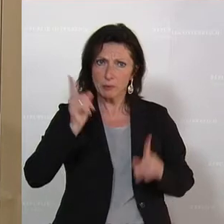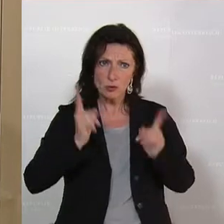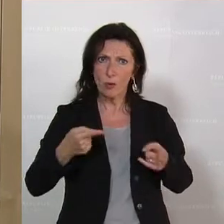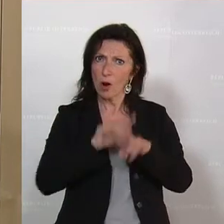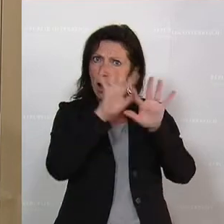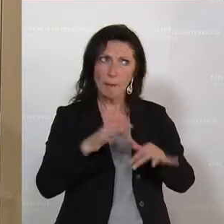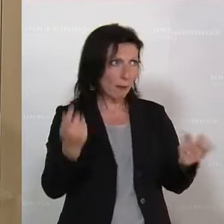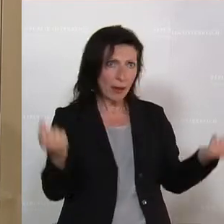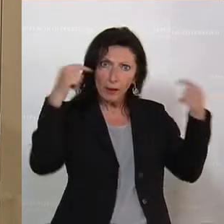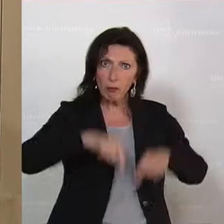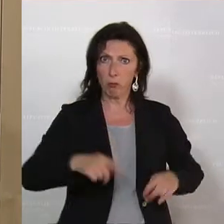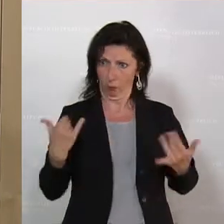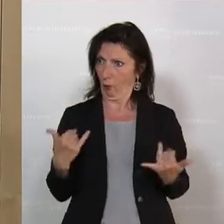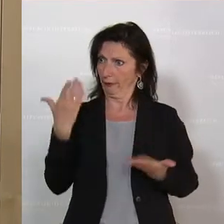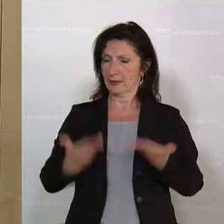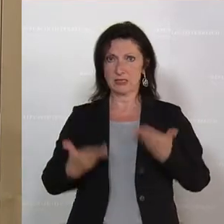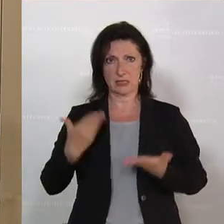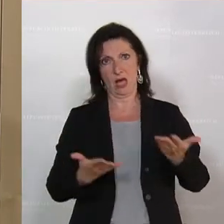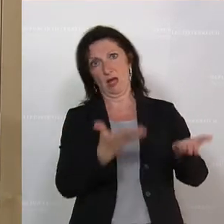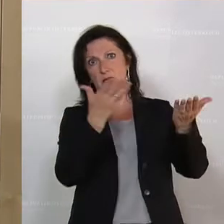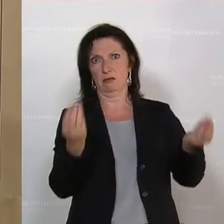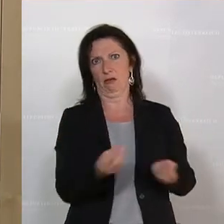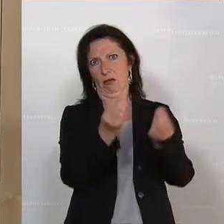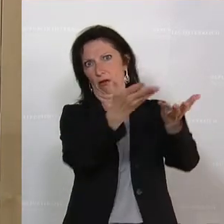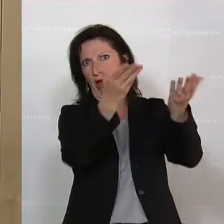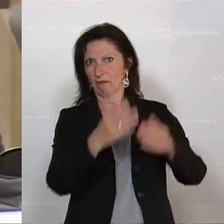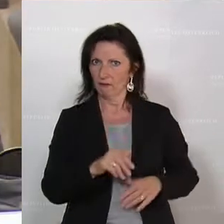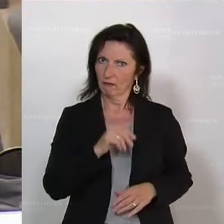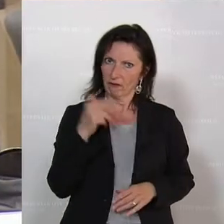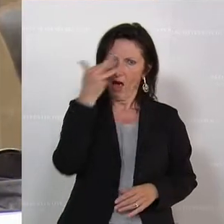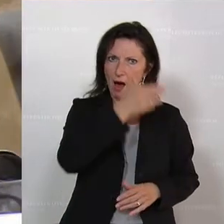Parlament kommen, wenn Sitzungen sind. Das wird ja wohl noch das Mindeste sein, das man verlangen darf.